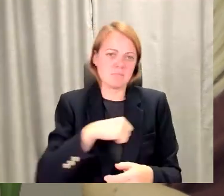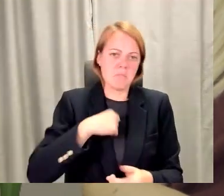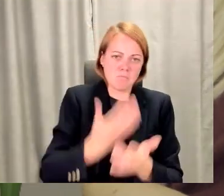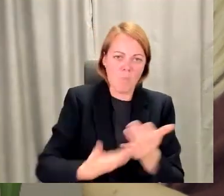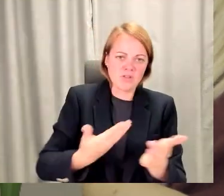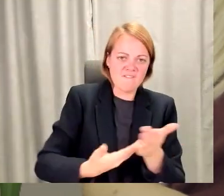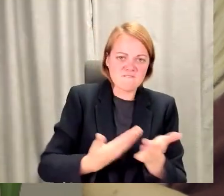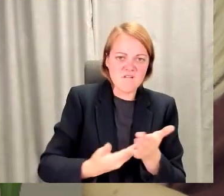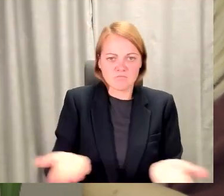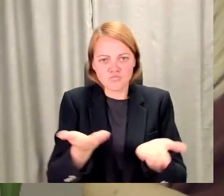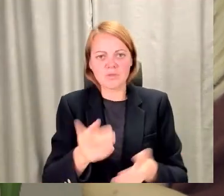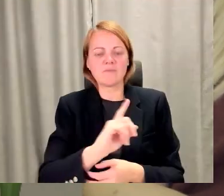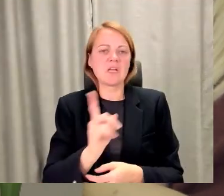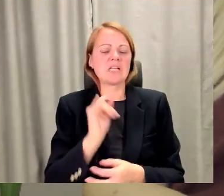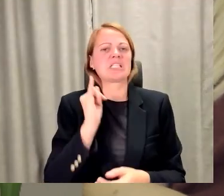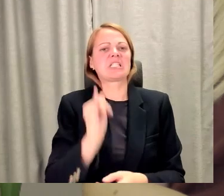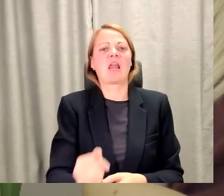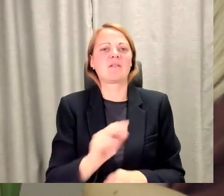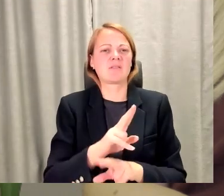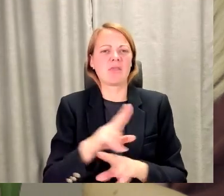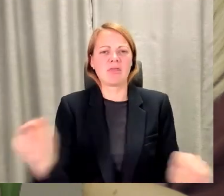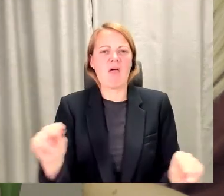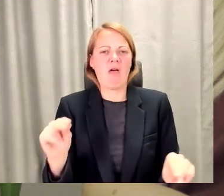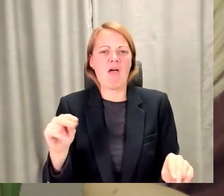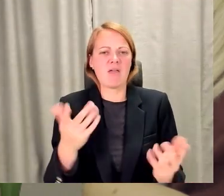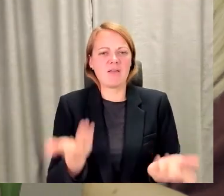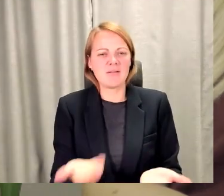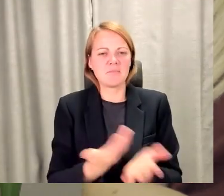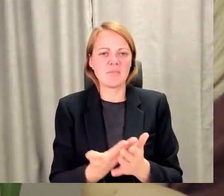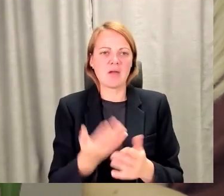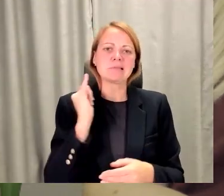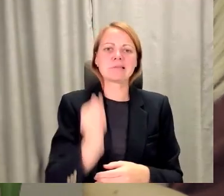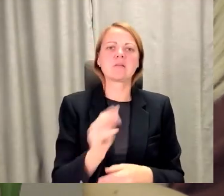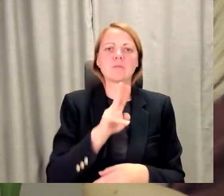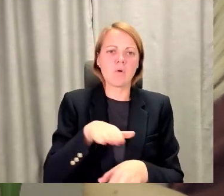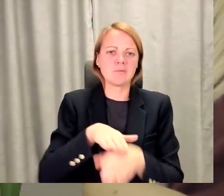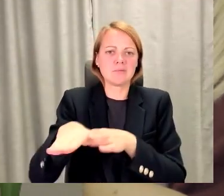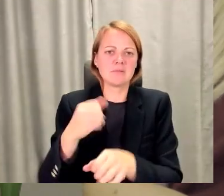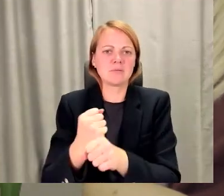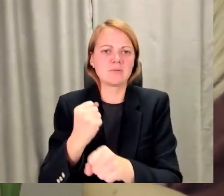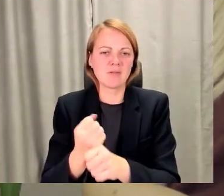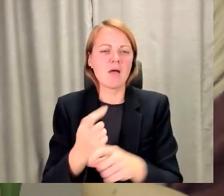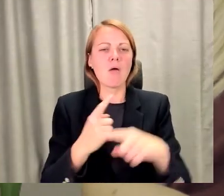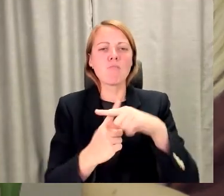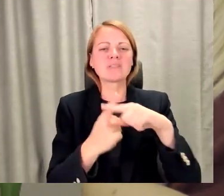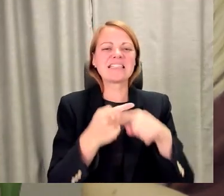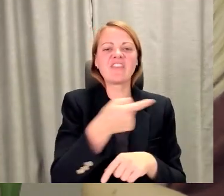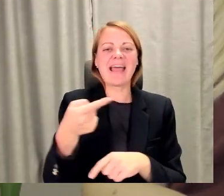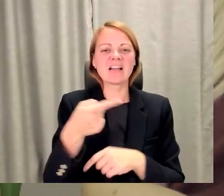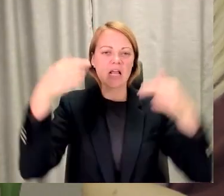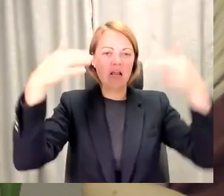būs sliktāk, ja tu to neizdarīsi, vai kas būs labāk, ja tu tomēr to izdarīsi, un tos salikt kaut kādus pozitīvos, negatīvos, un aiziet.